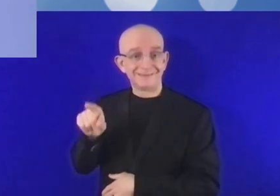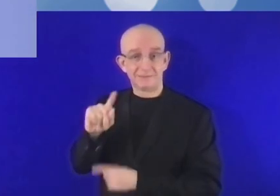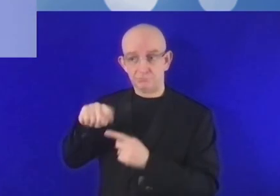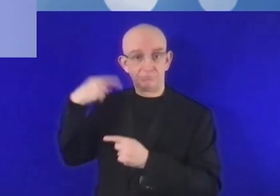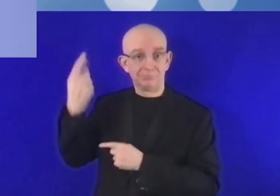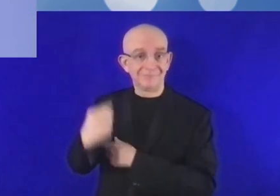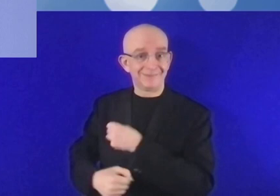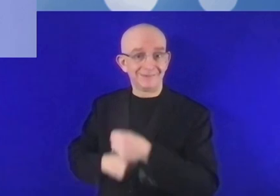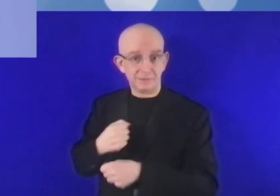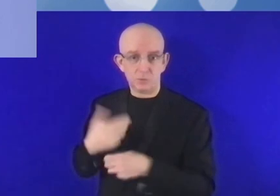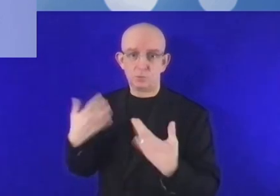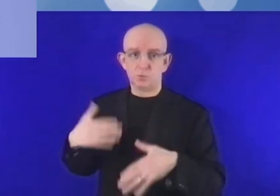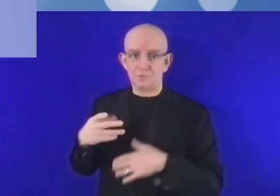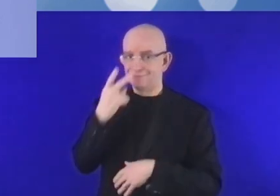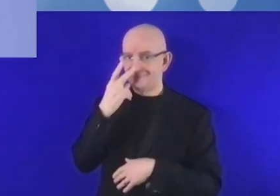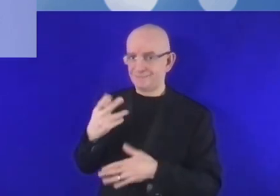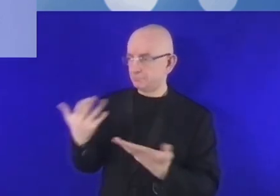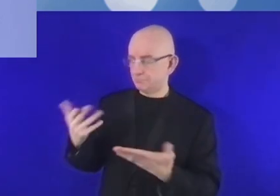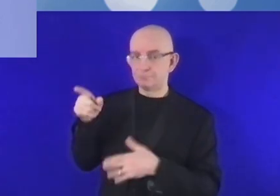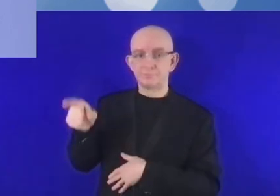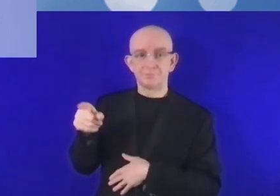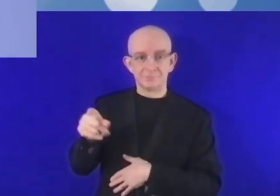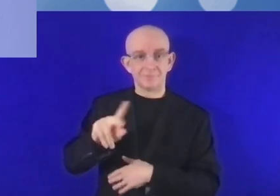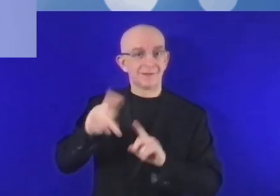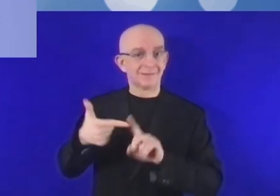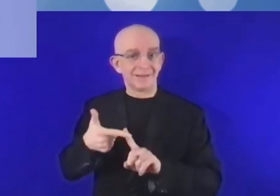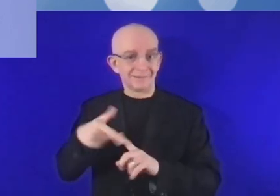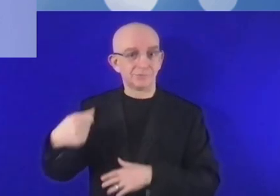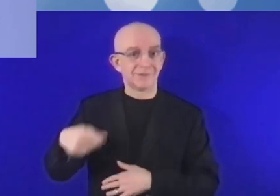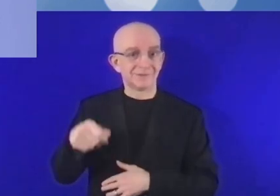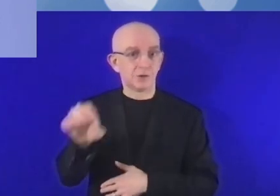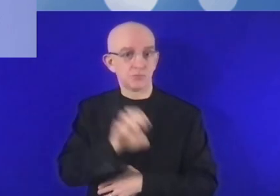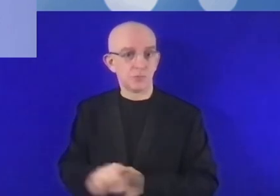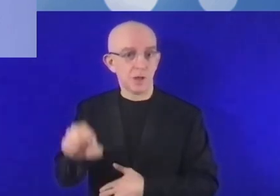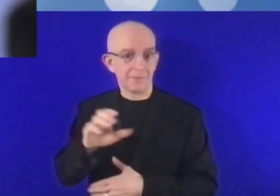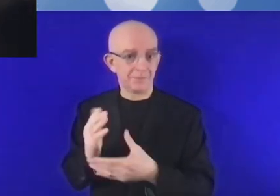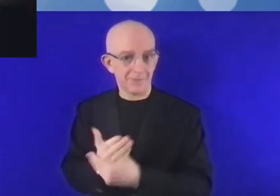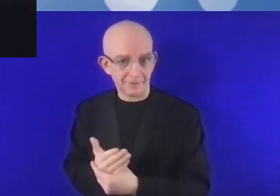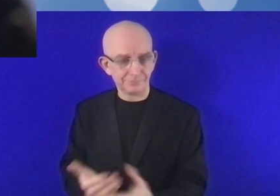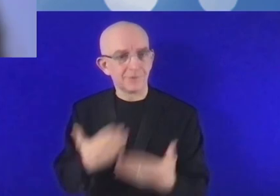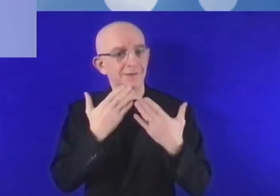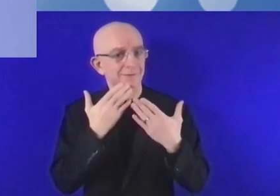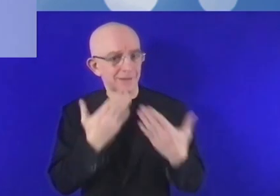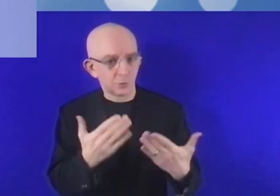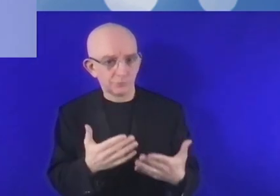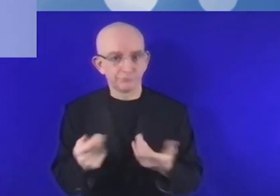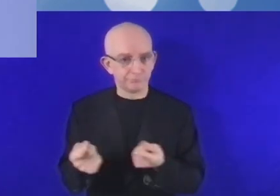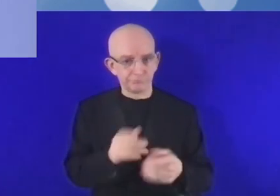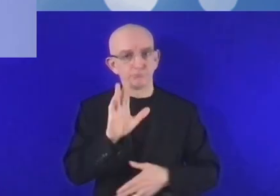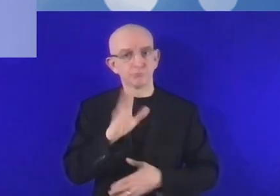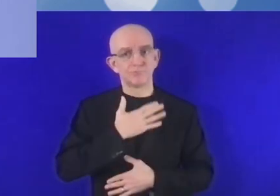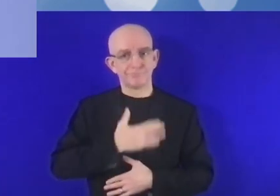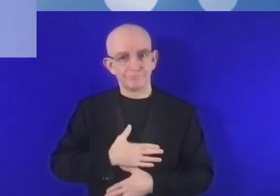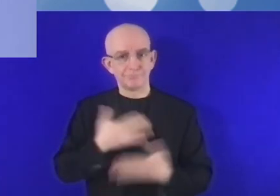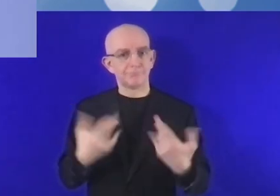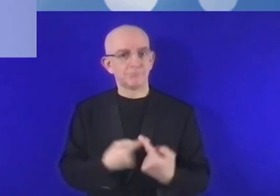parole à la vice-présidente de la Banque d'investissement, Madame Teresa Cervinska, Banque d'investissement européenne. Merci